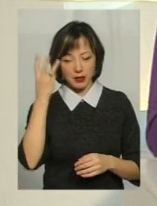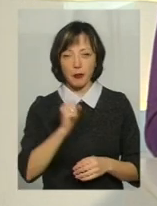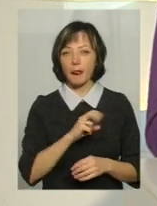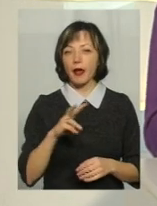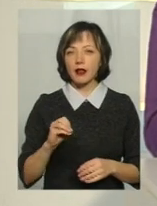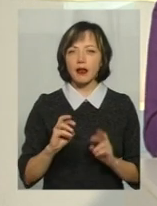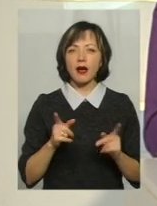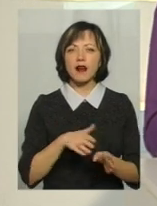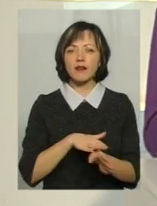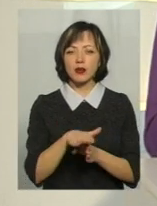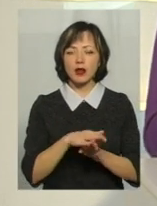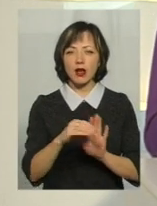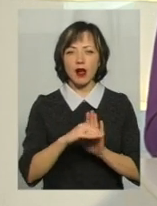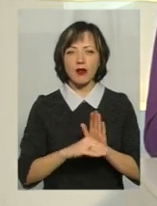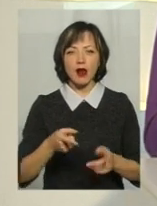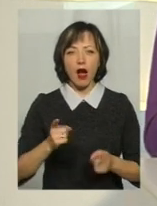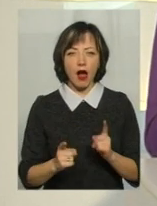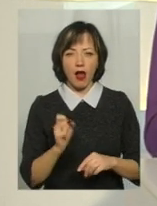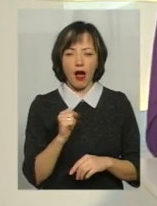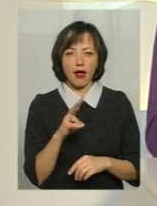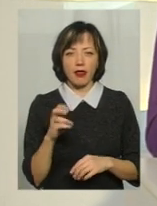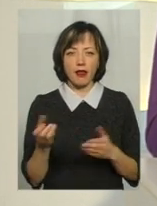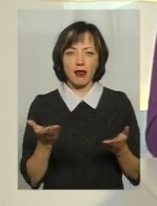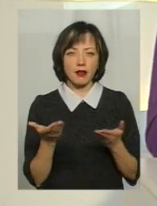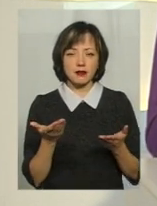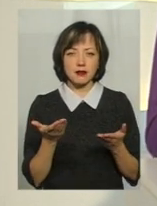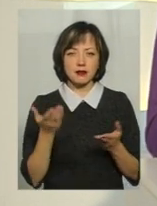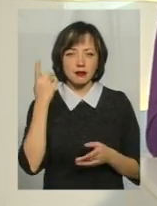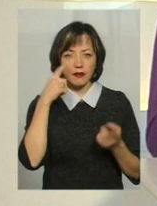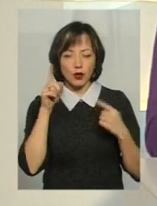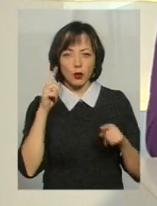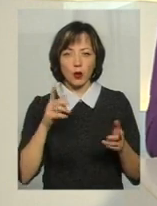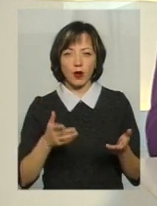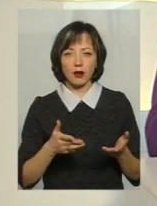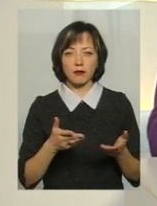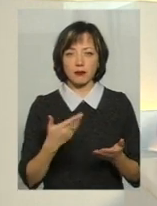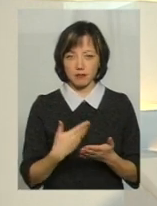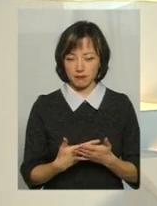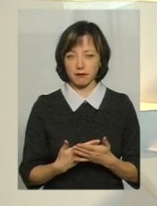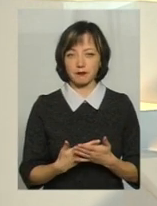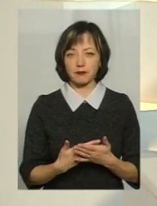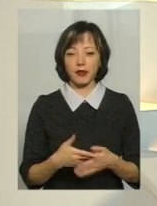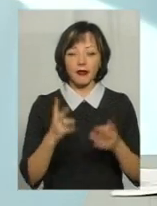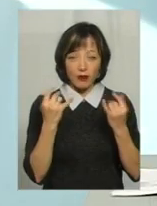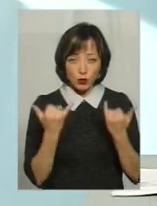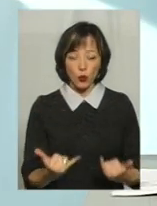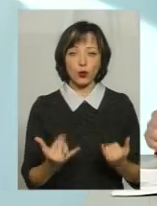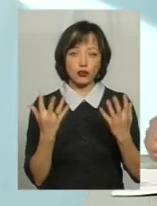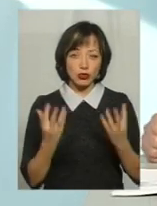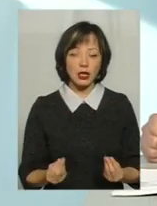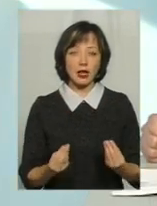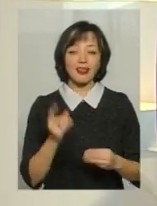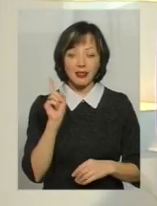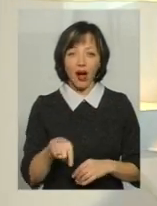але наскільки їхнє дотримання буде реальним, а не якимось таким віртуальним, бо навіть на сьогоднішній день навіть